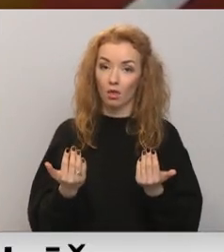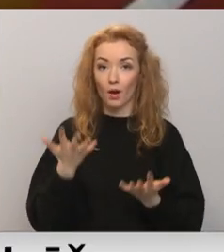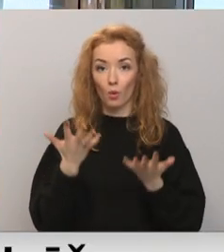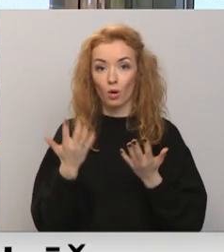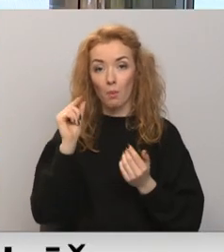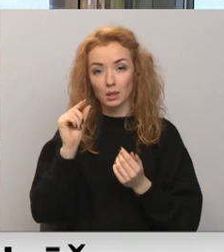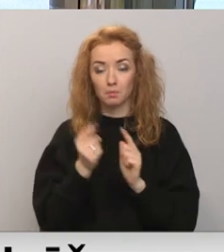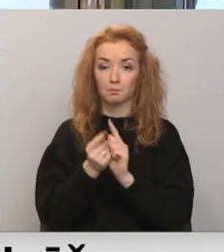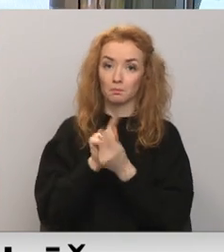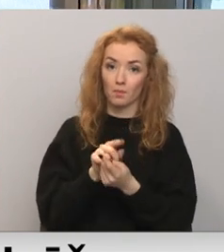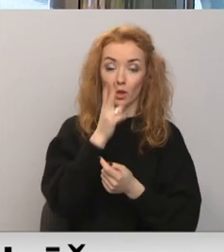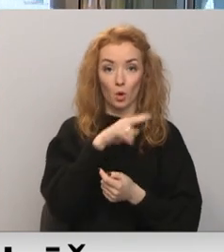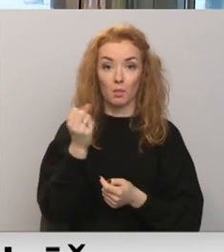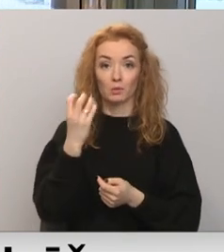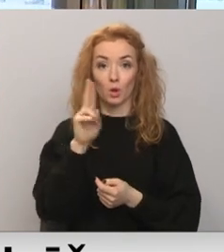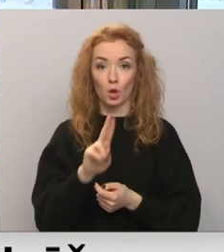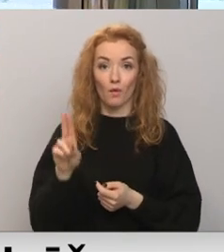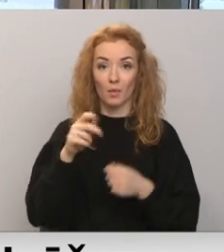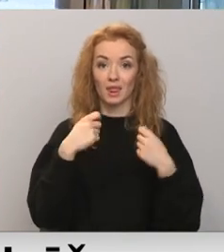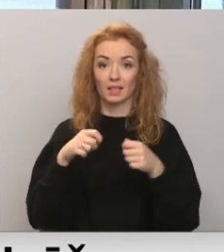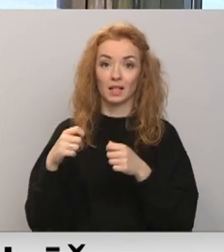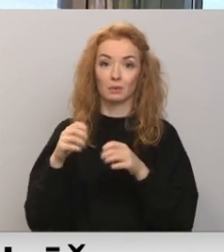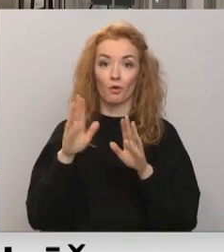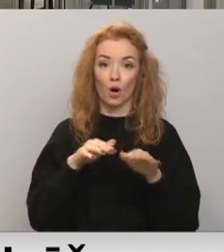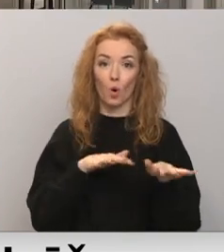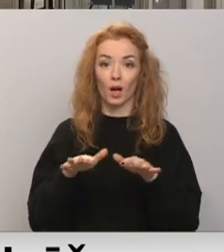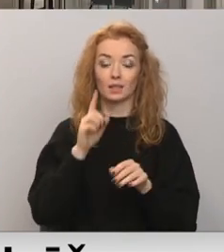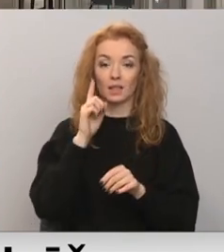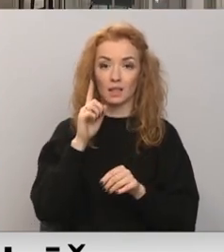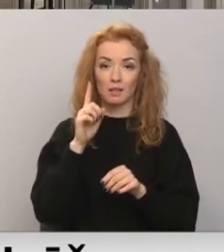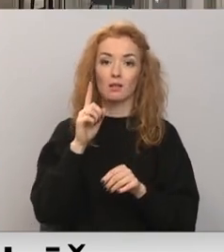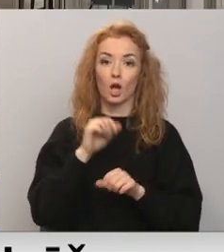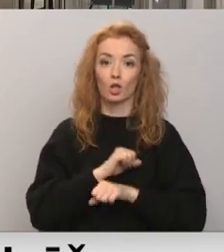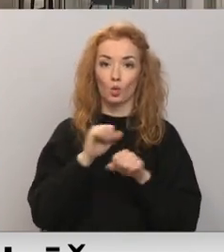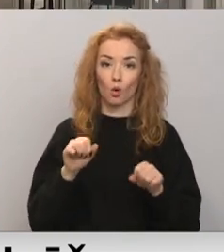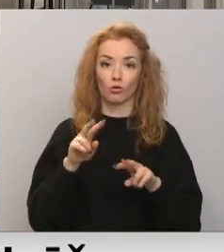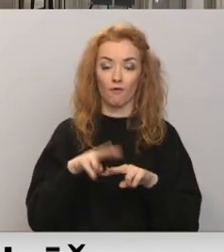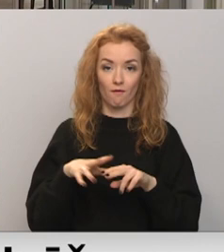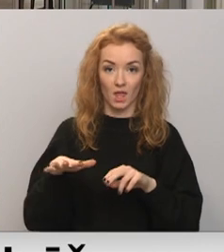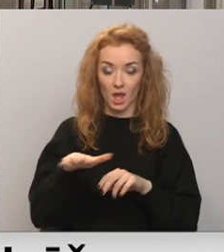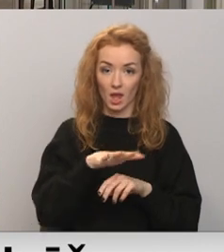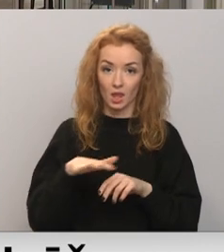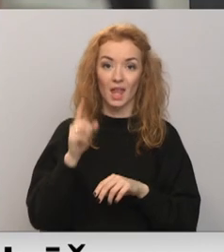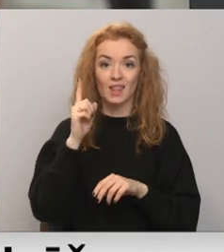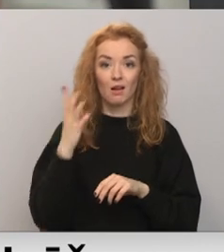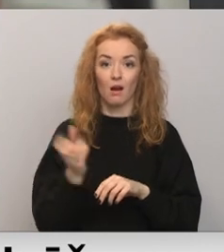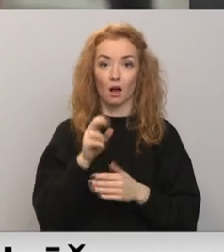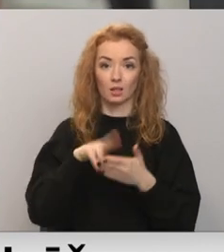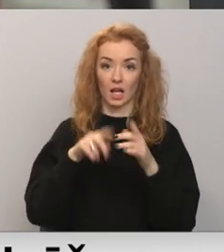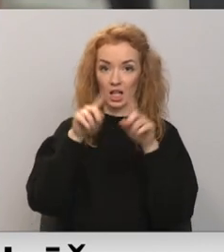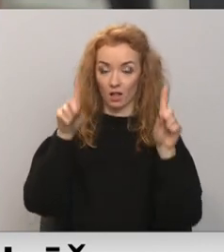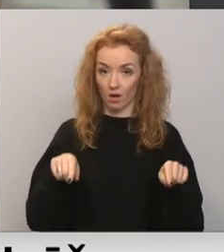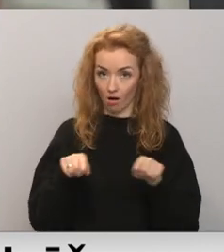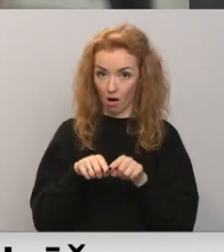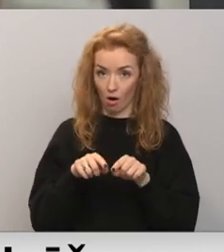mainīt. Plānots, ka no 15. novembra tizniecība varētu tiktu organizēt tikai epidemioloģiski drošajā vidē, jeb tikai ar COVID-19